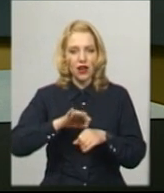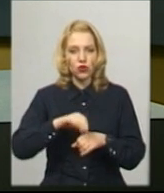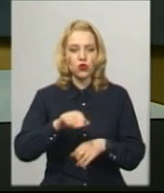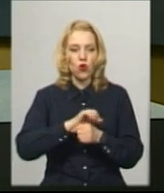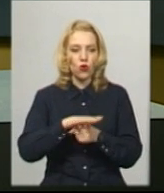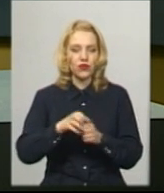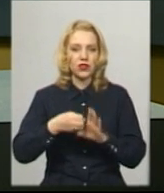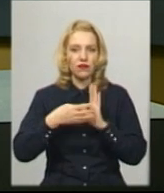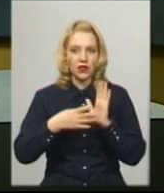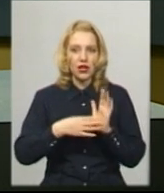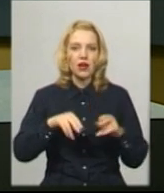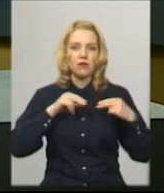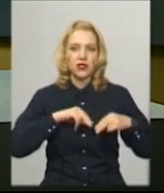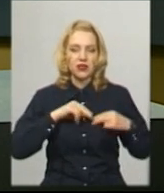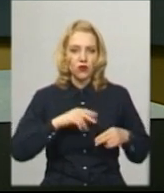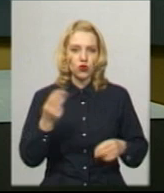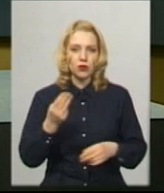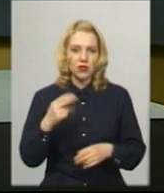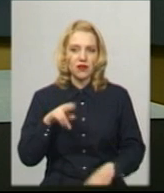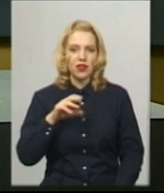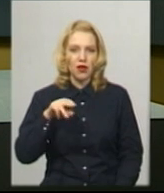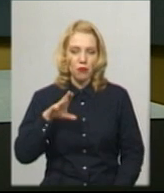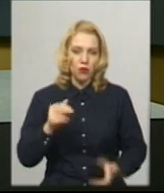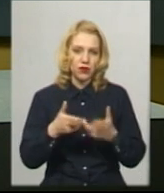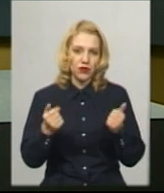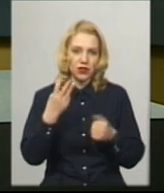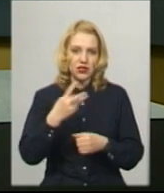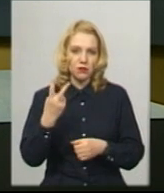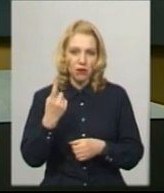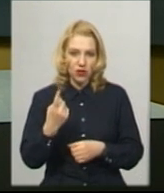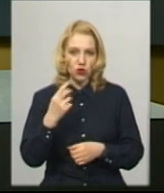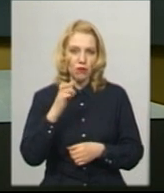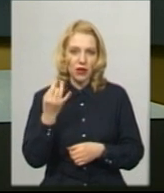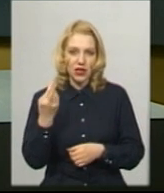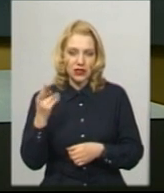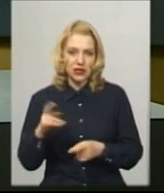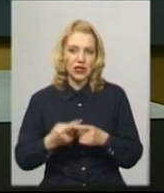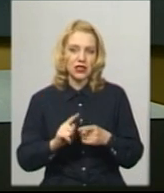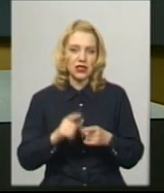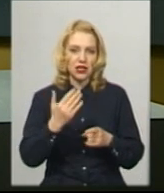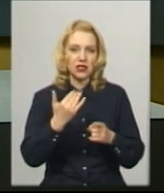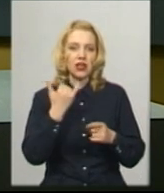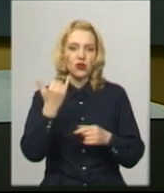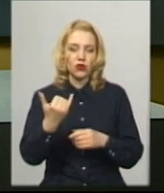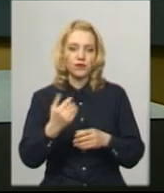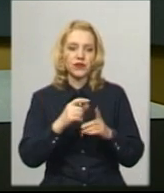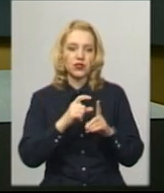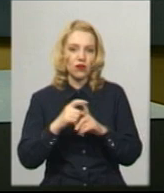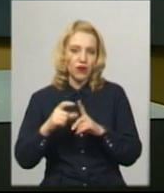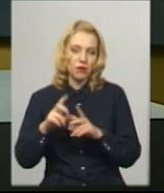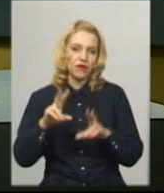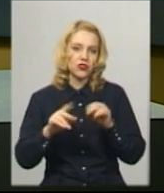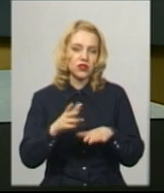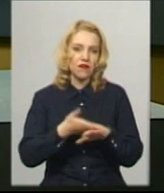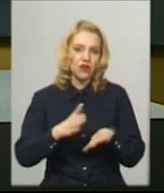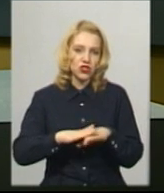працівнику Шепетівського депо підтвердили 31 березня. Зараз, за словами Оксани Ситницької, його стан лікарі оцінюють як важкий.